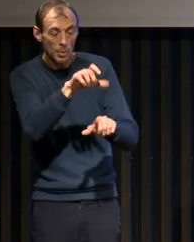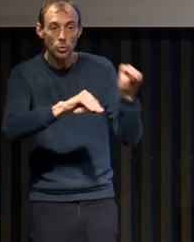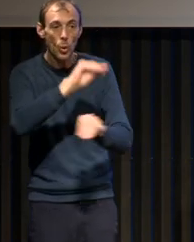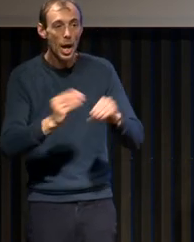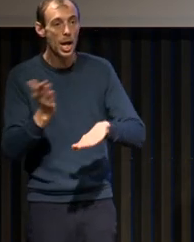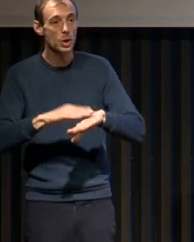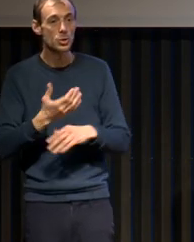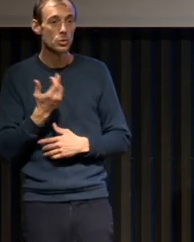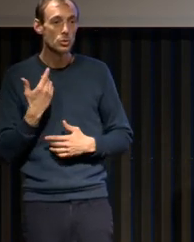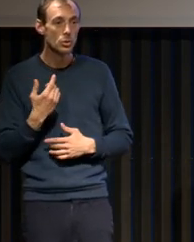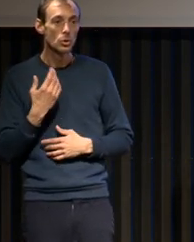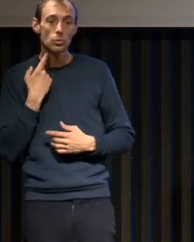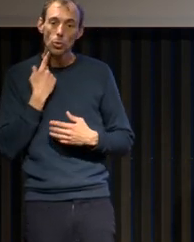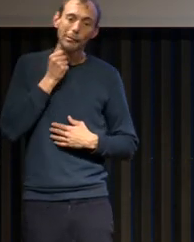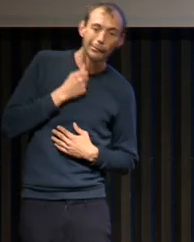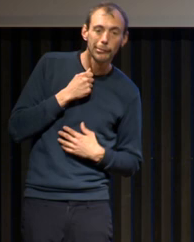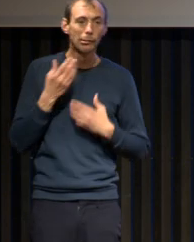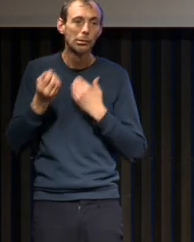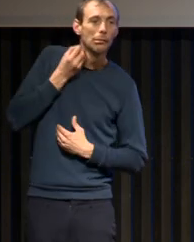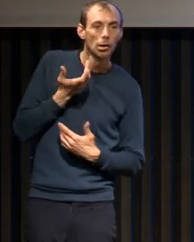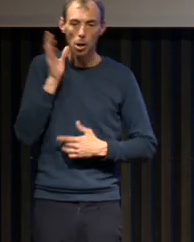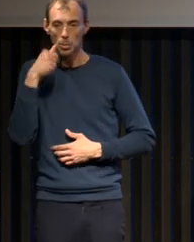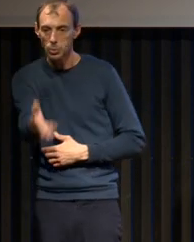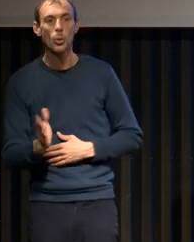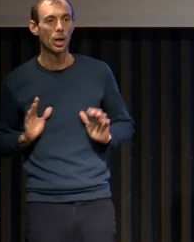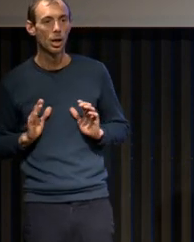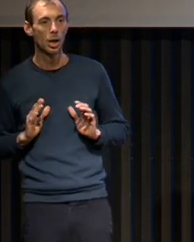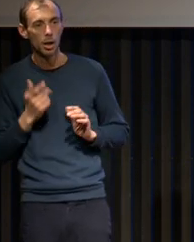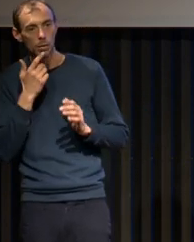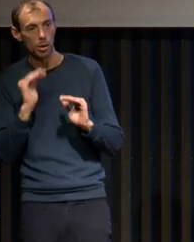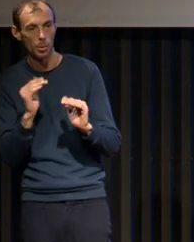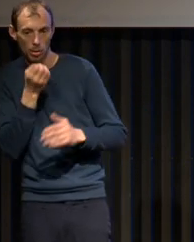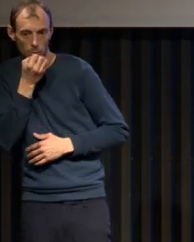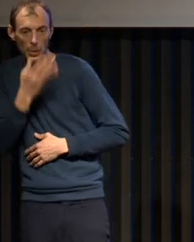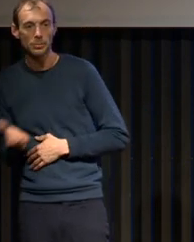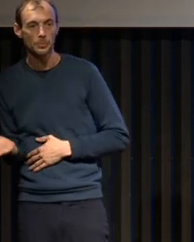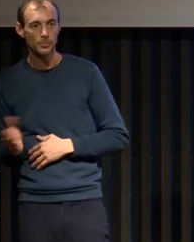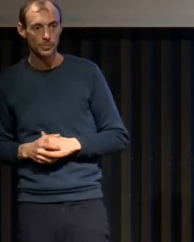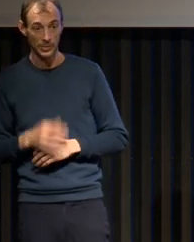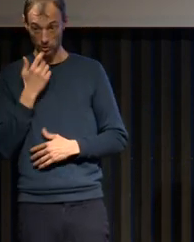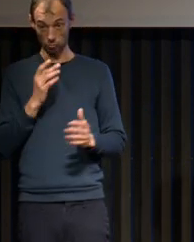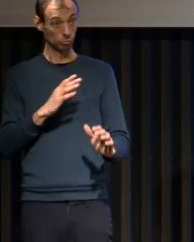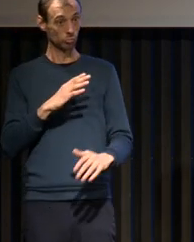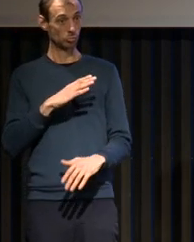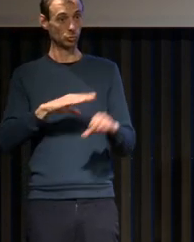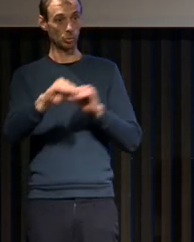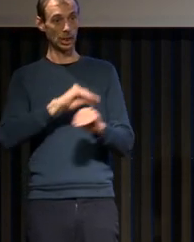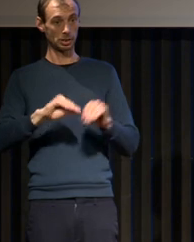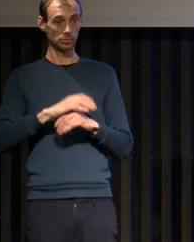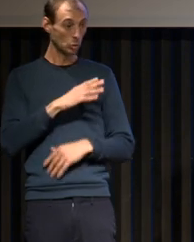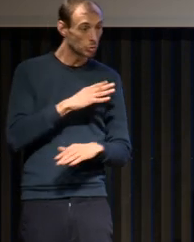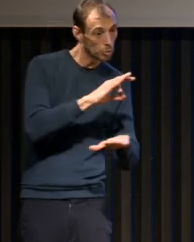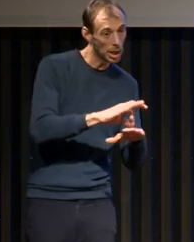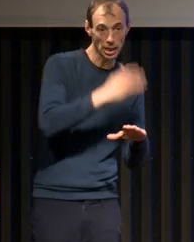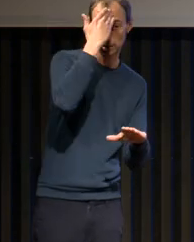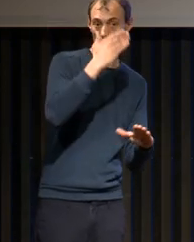une lésion des voies aériennes supérieures ici. Donc, on a un traitement. On a une maladie avec une physiopathologie. On a